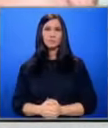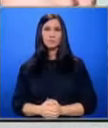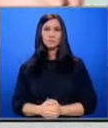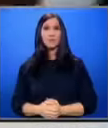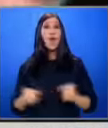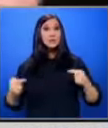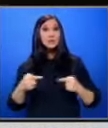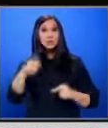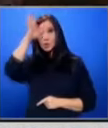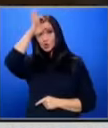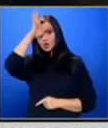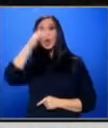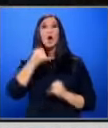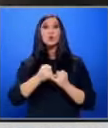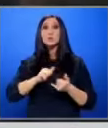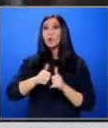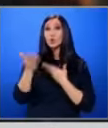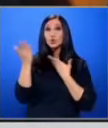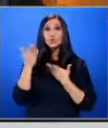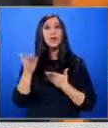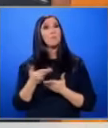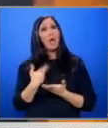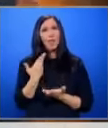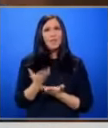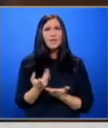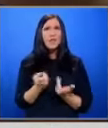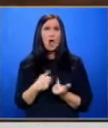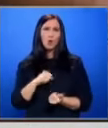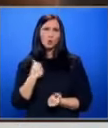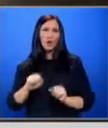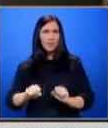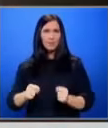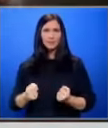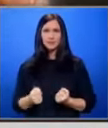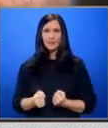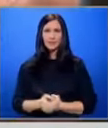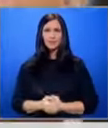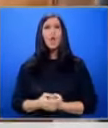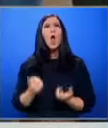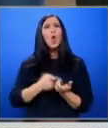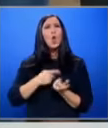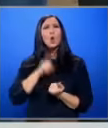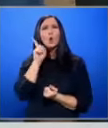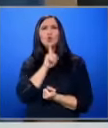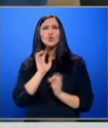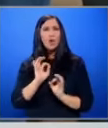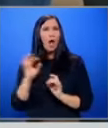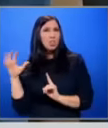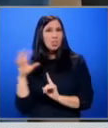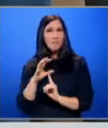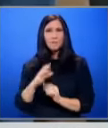Срещу ученика от Русенското спортно училище беха подадени няколко жалби за насилие Колко души така нападахте?